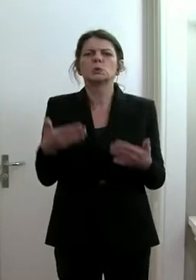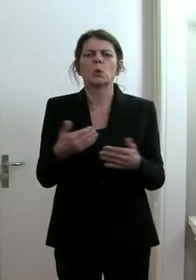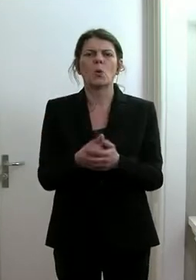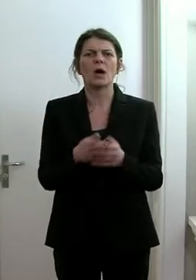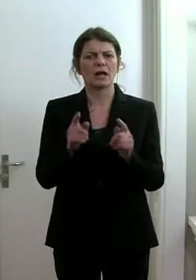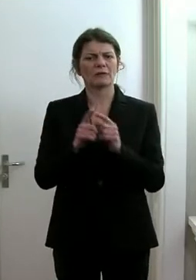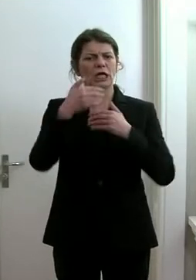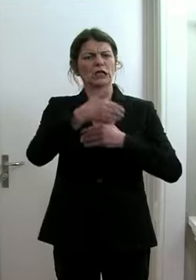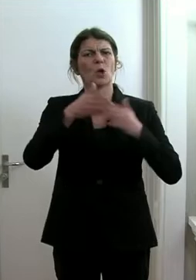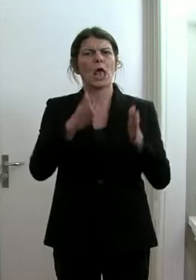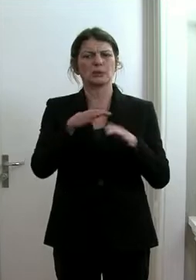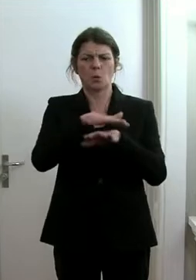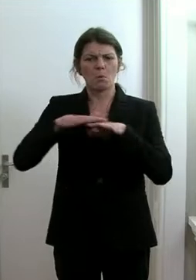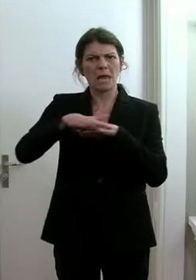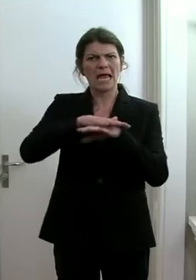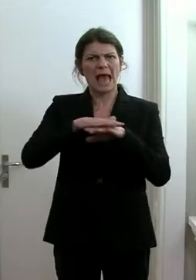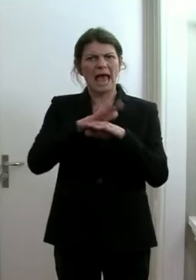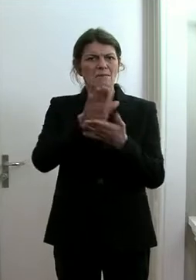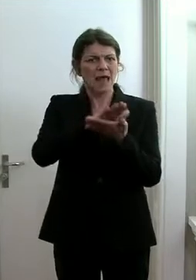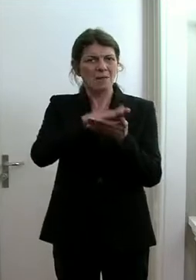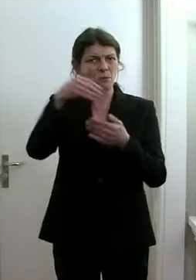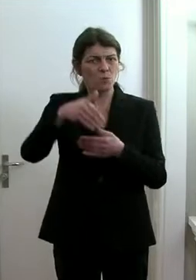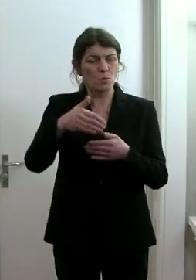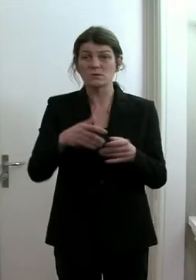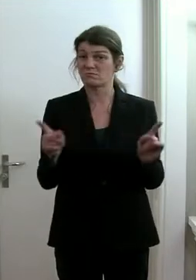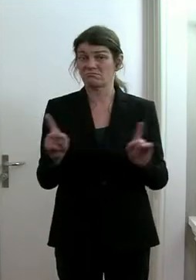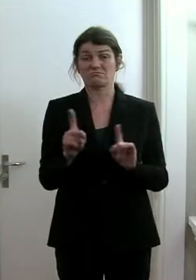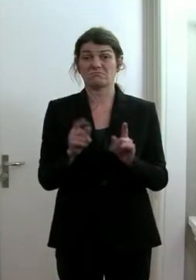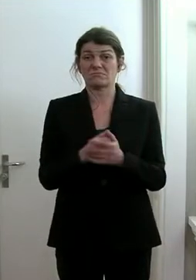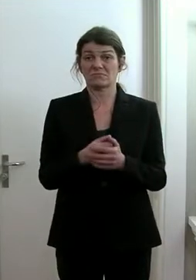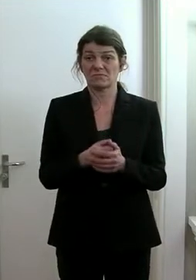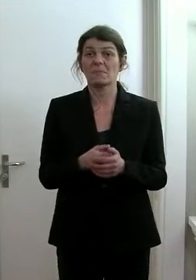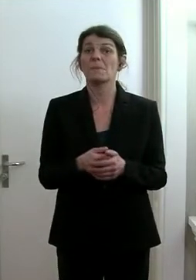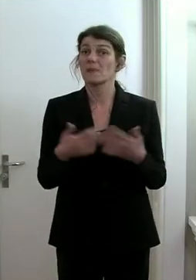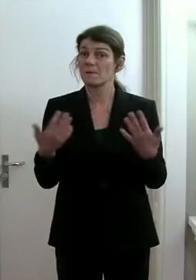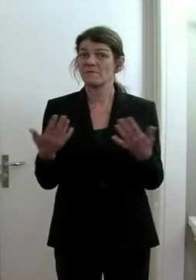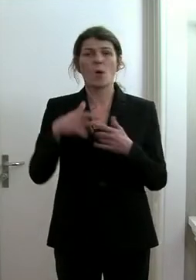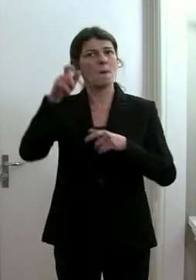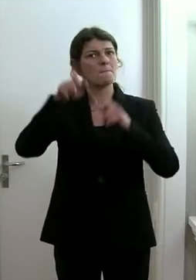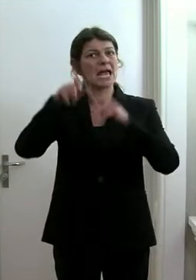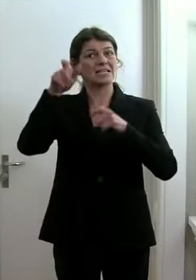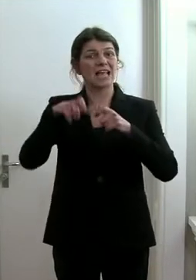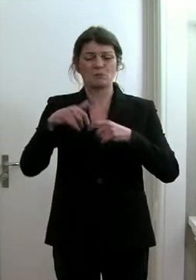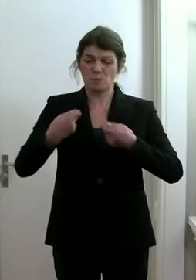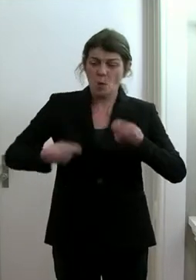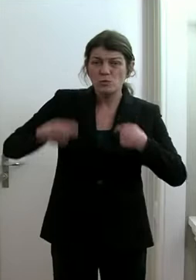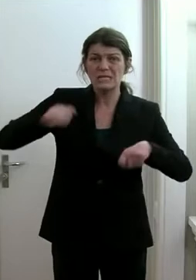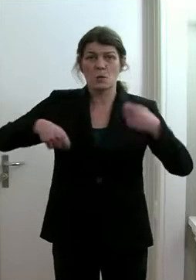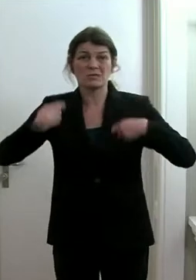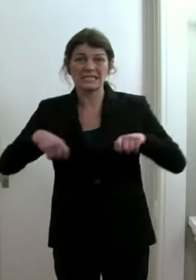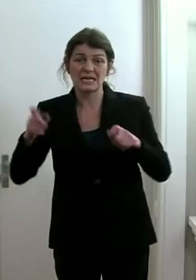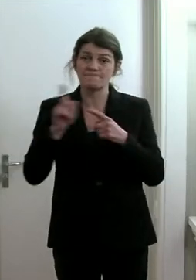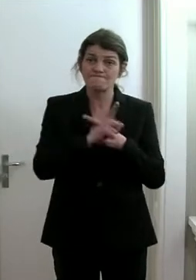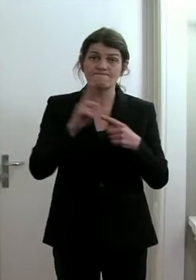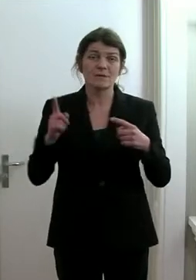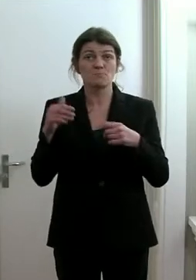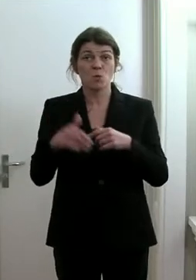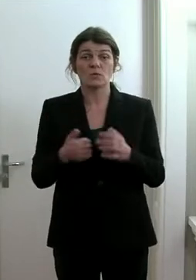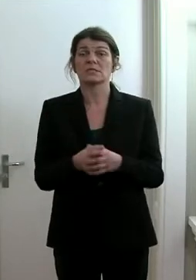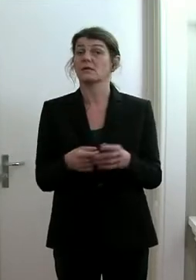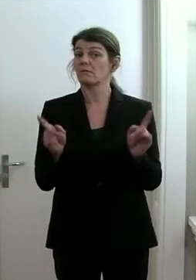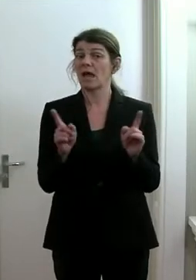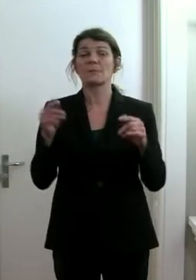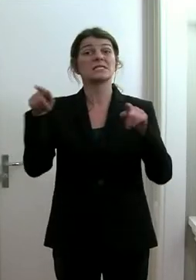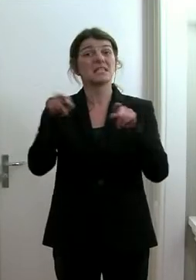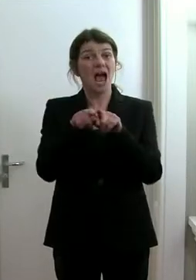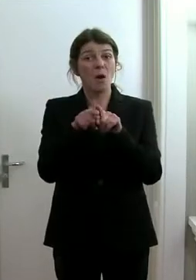Isolationsbereichen sich aufhalten müssen, für die sich das Personal jedes Mal umziehen muss, wenn es da reingeht. Sondern